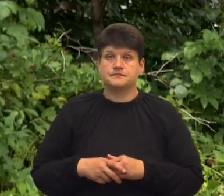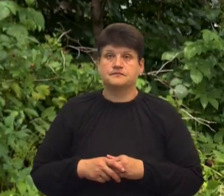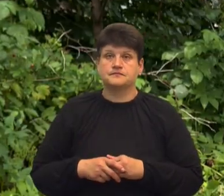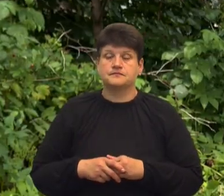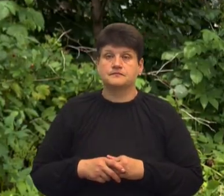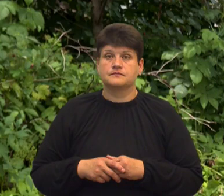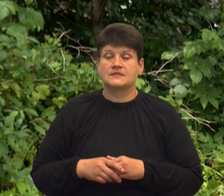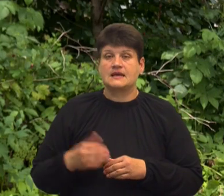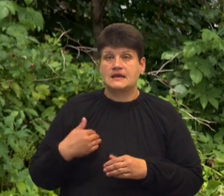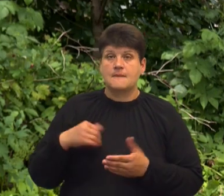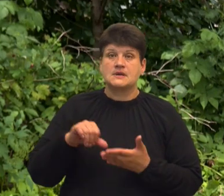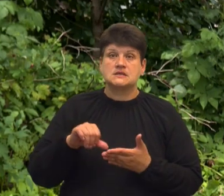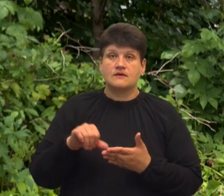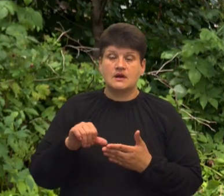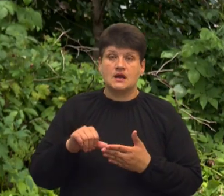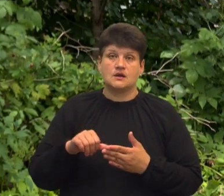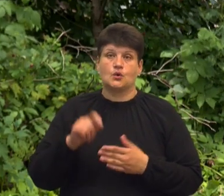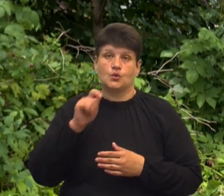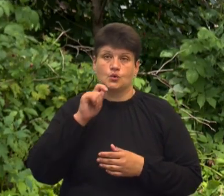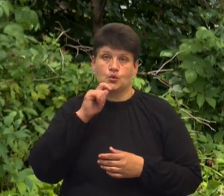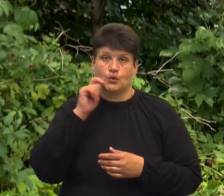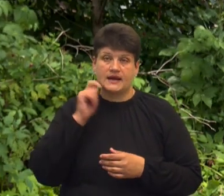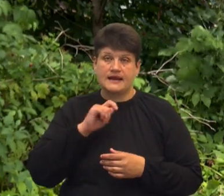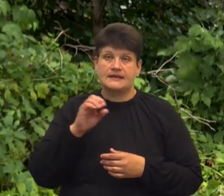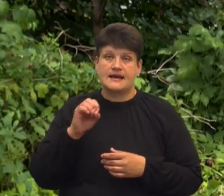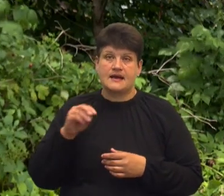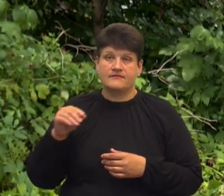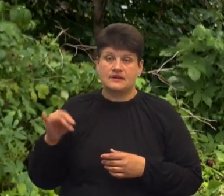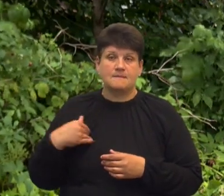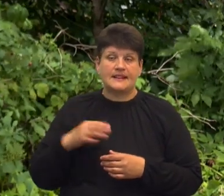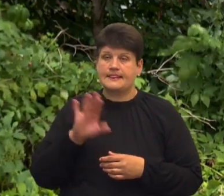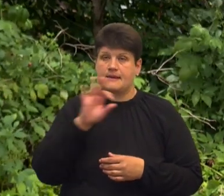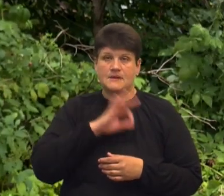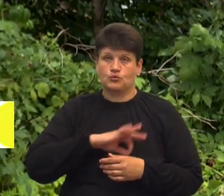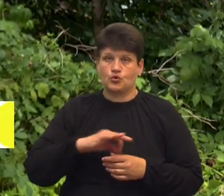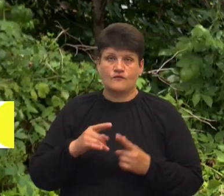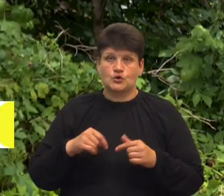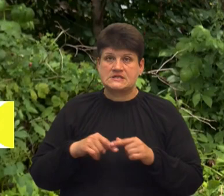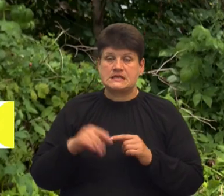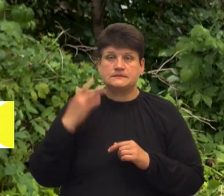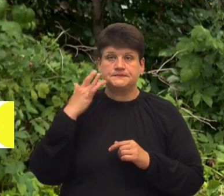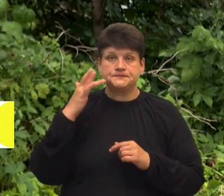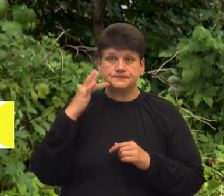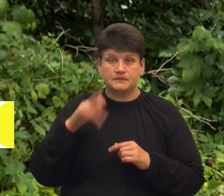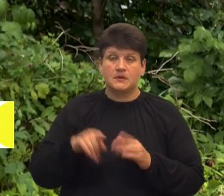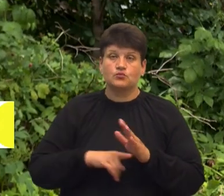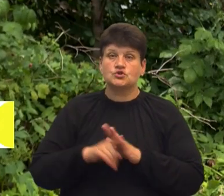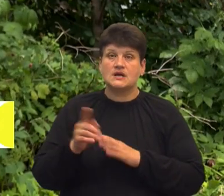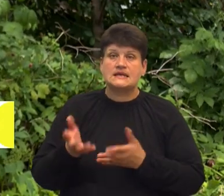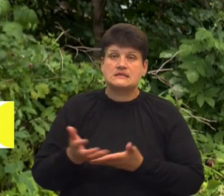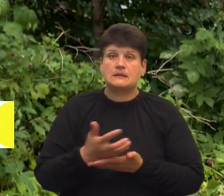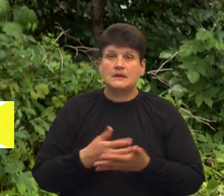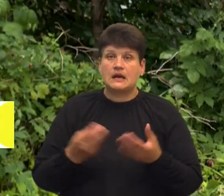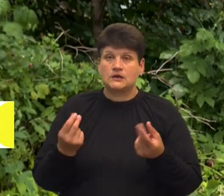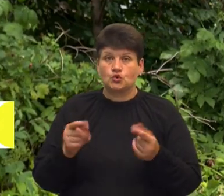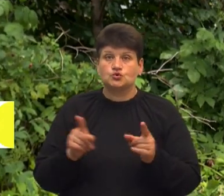Я представляю Ukraine Relief Effort. Ми – неприбуткова організація зі Сполучених Штатів. Ми почали збирати гроші,